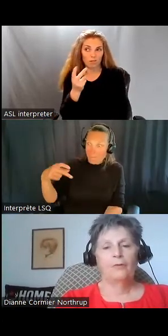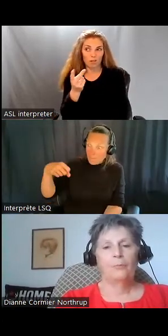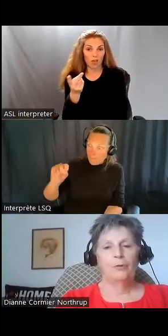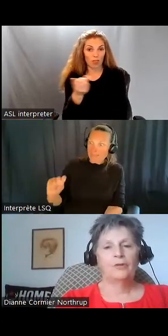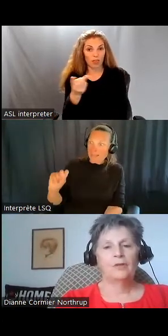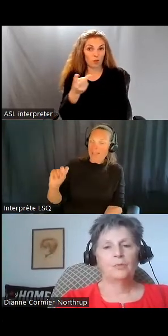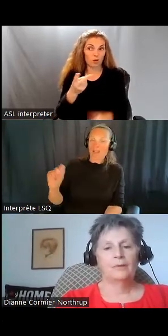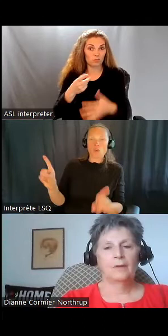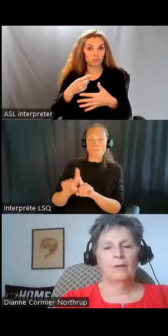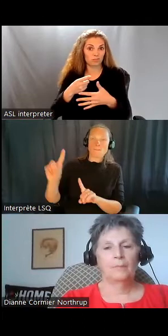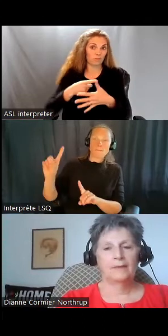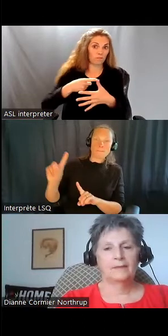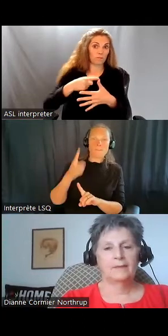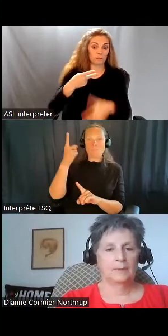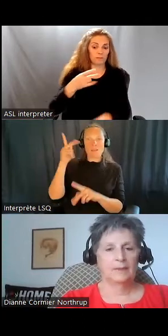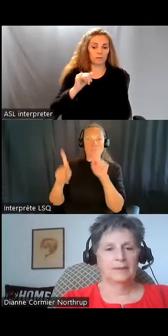C'était très rare